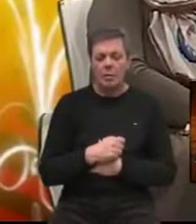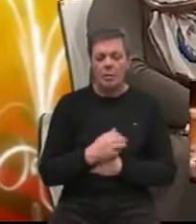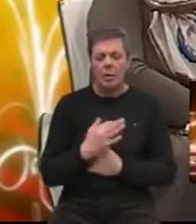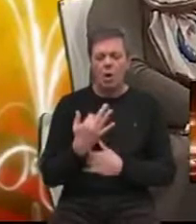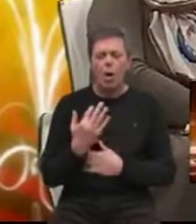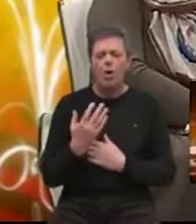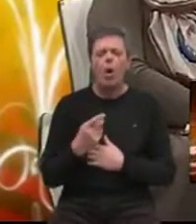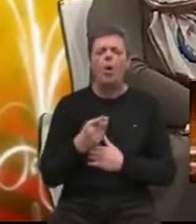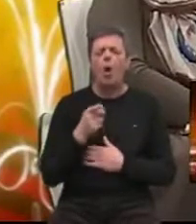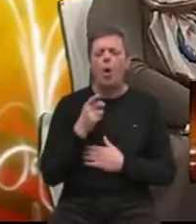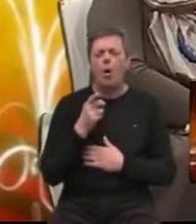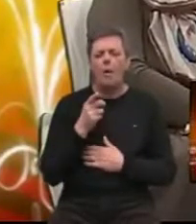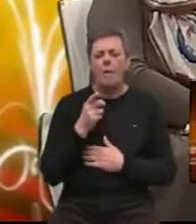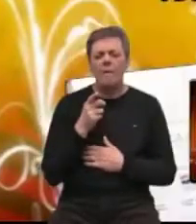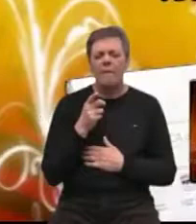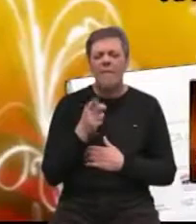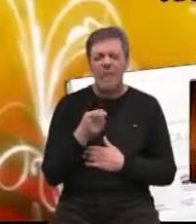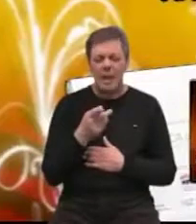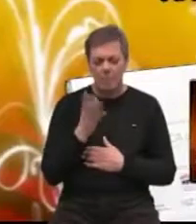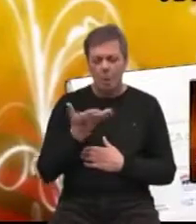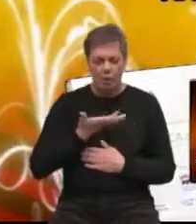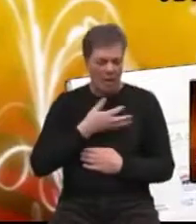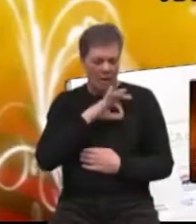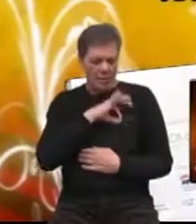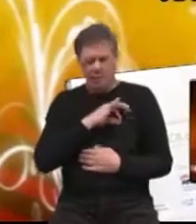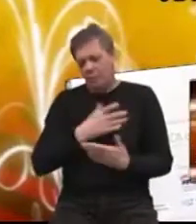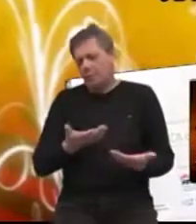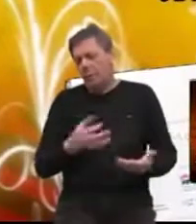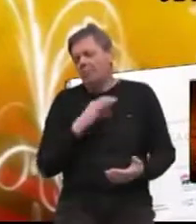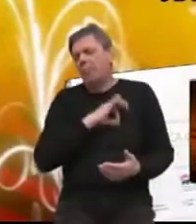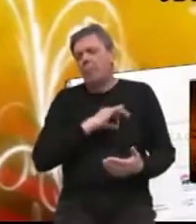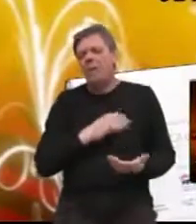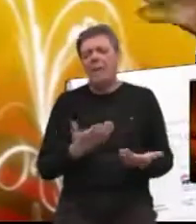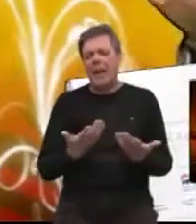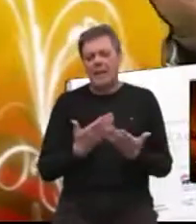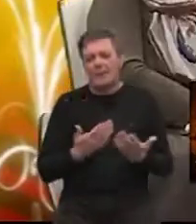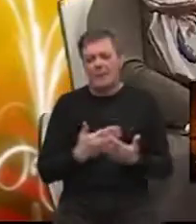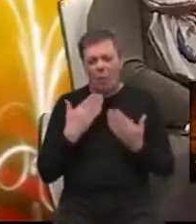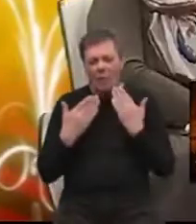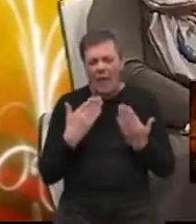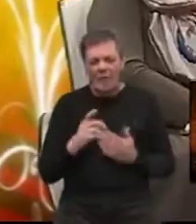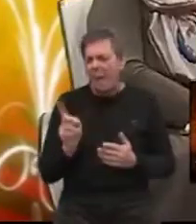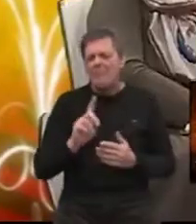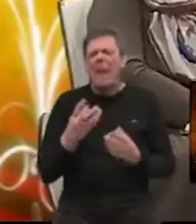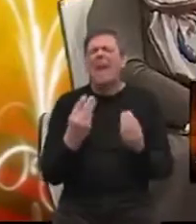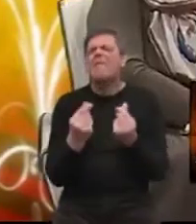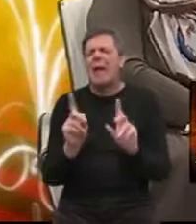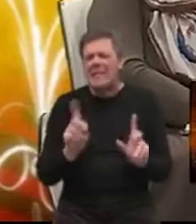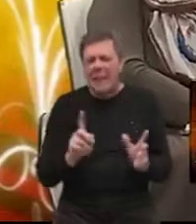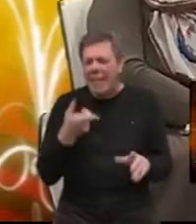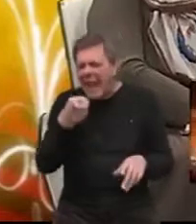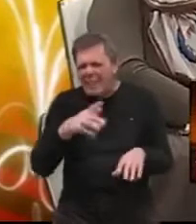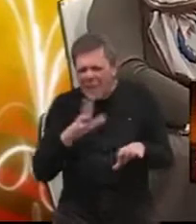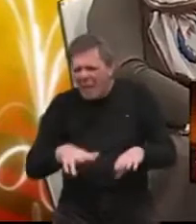profitirate iz te... Mislim, ne proizirate financijski. Da li